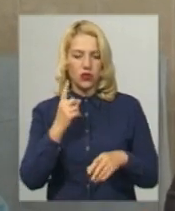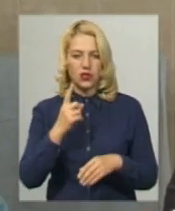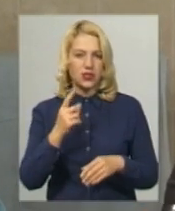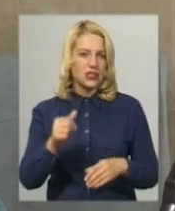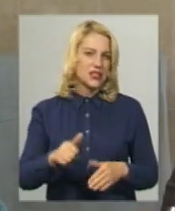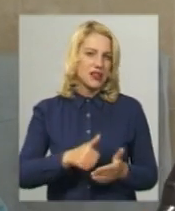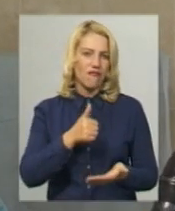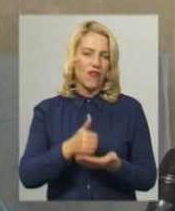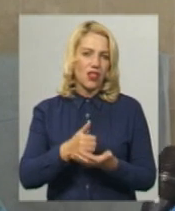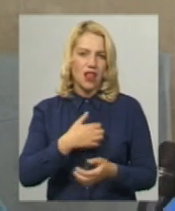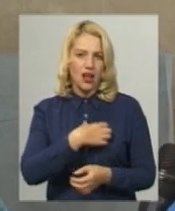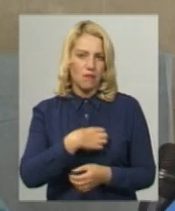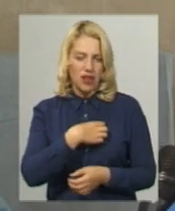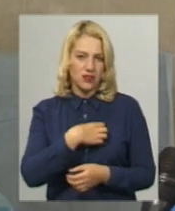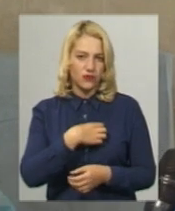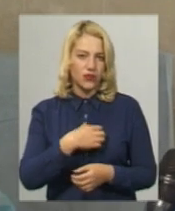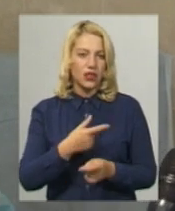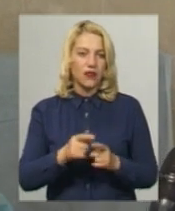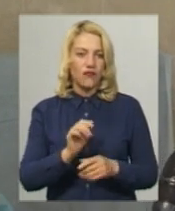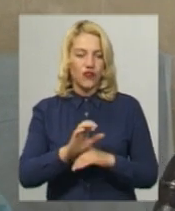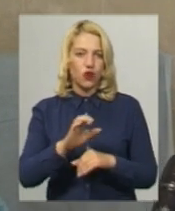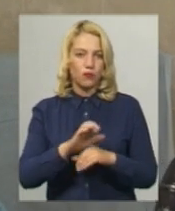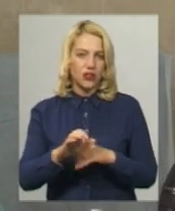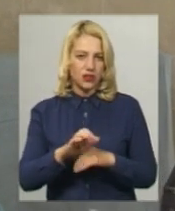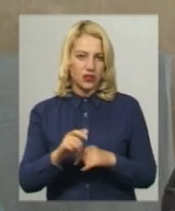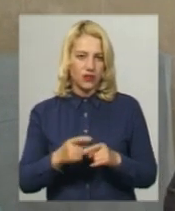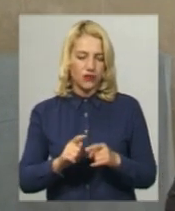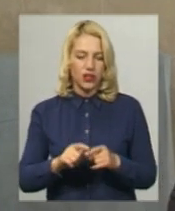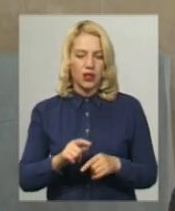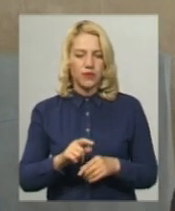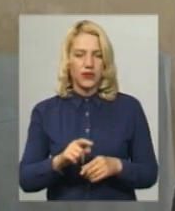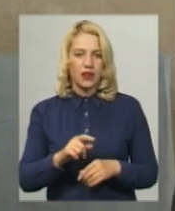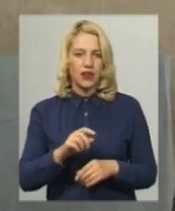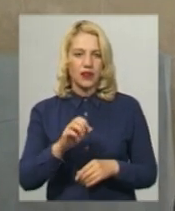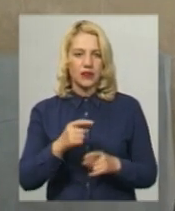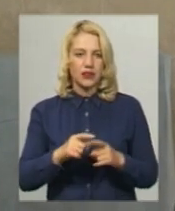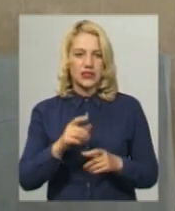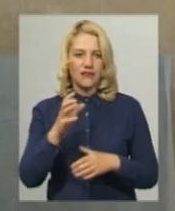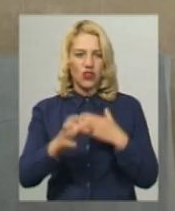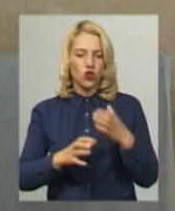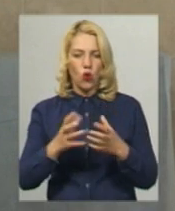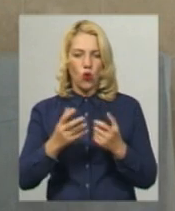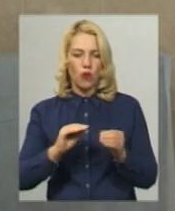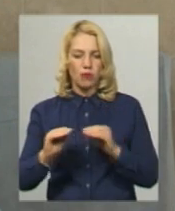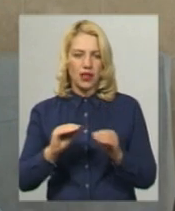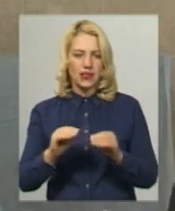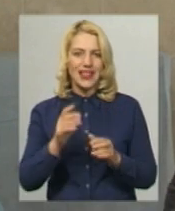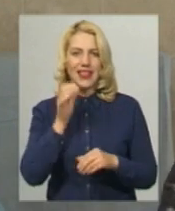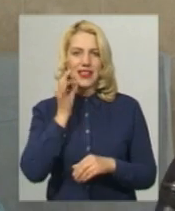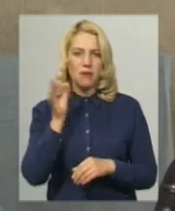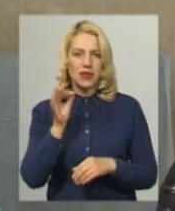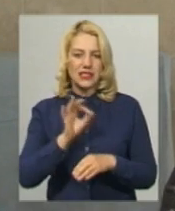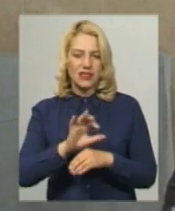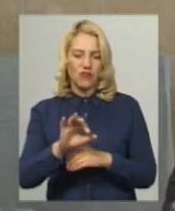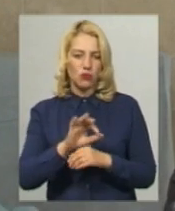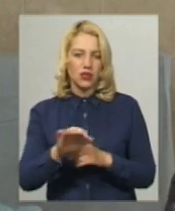виробників артроскопічного обладнання світового, німецького виробника. І